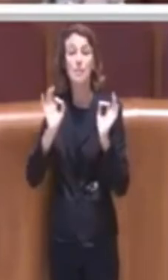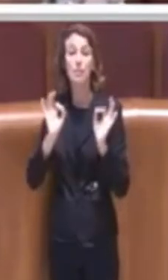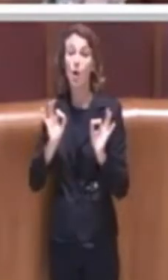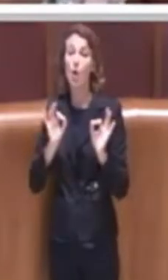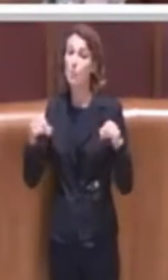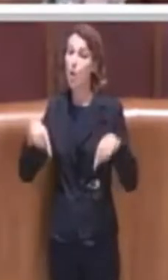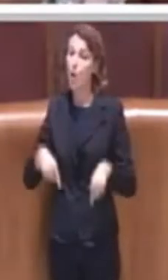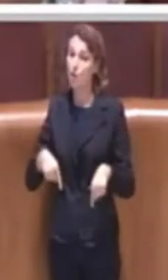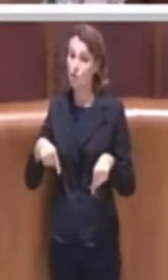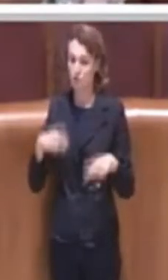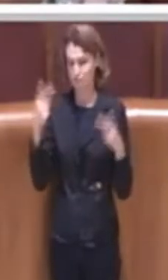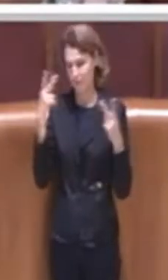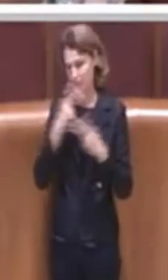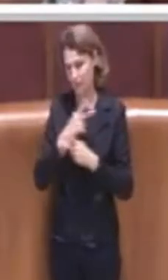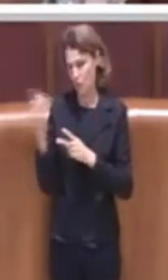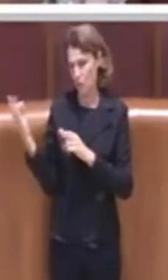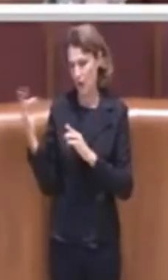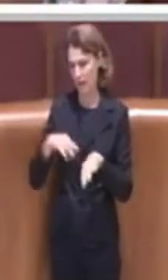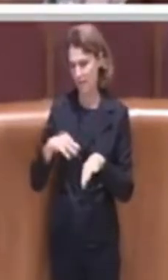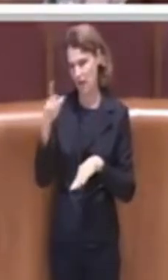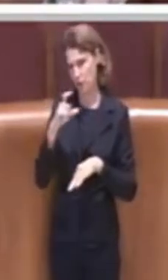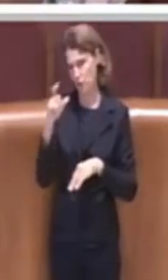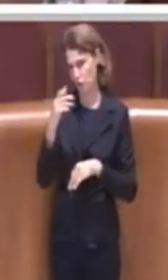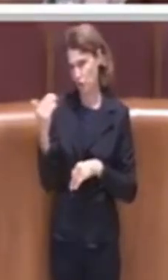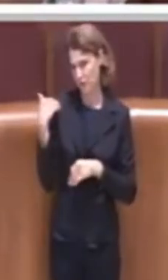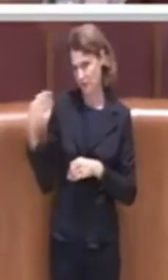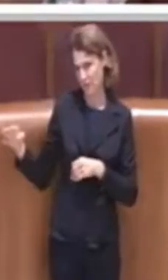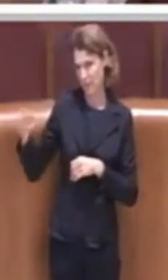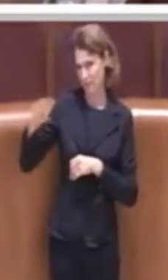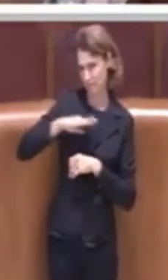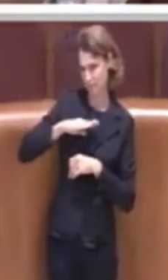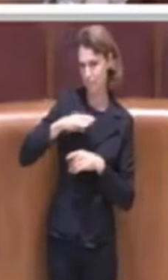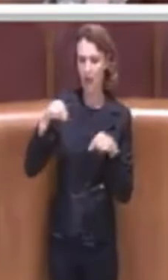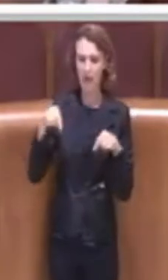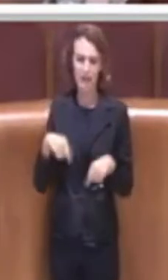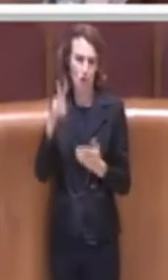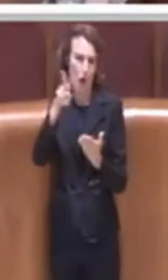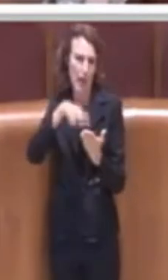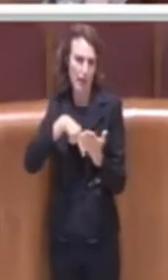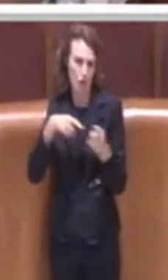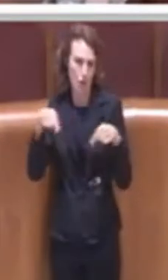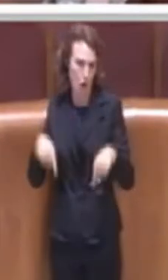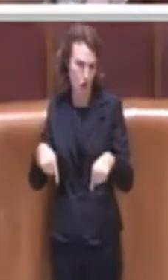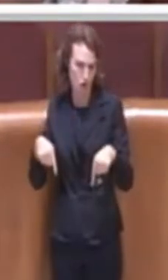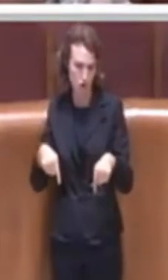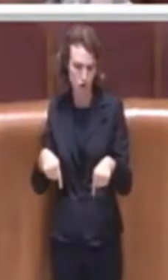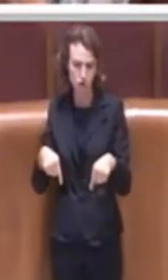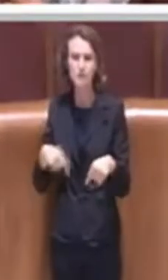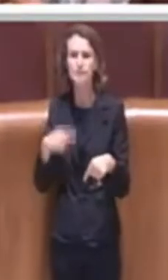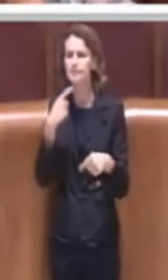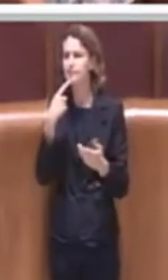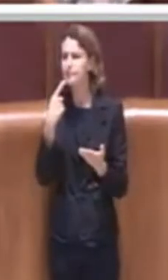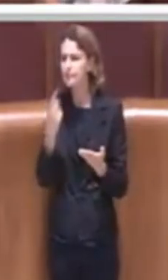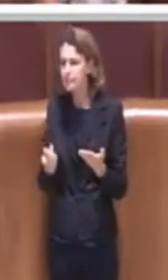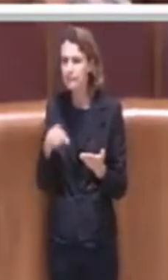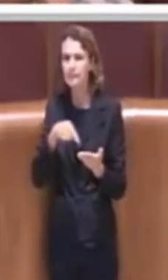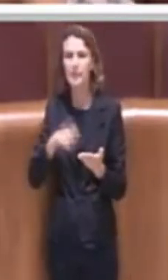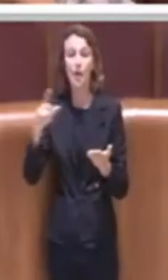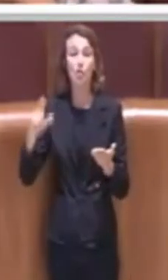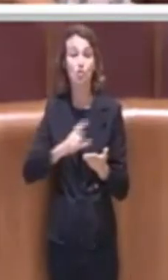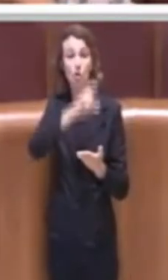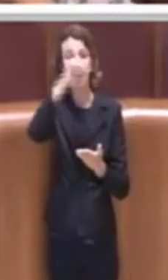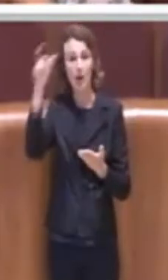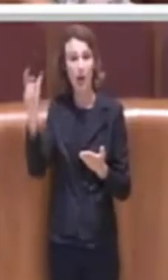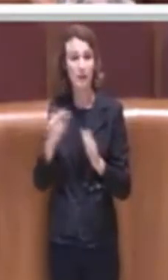arrivata qualche giorno fa ma io ve ne posso dare lettura oggi, che è la giornata mondiale senza